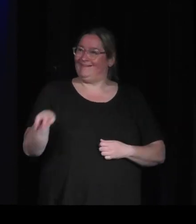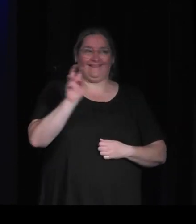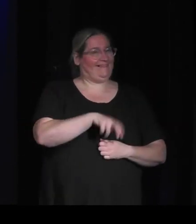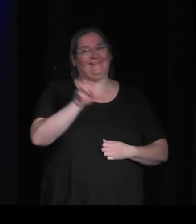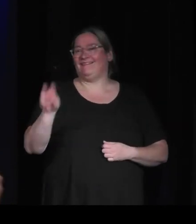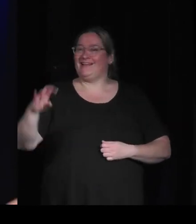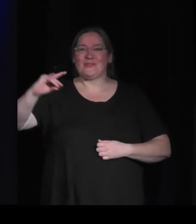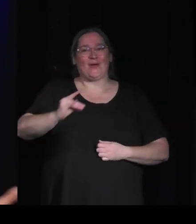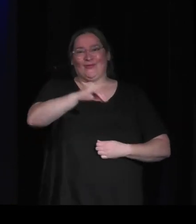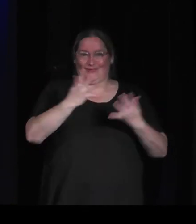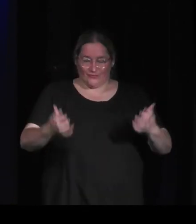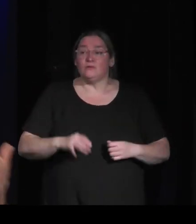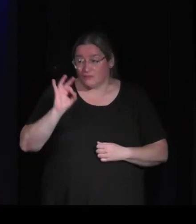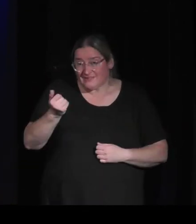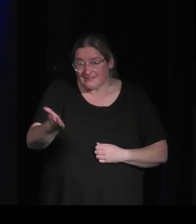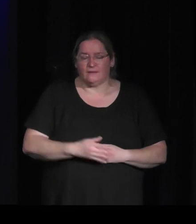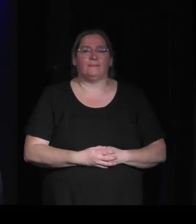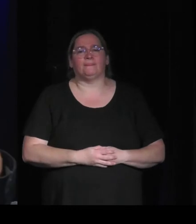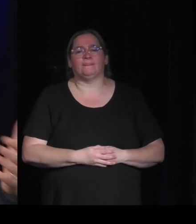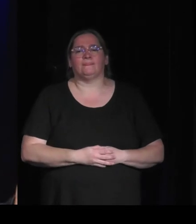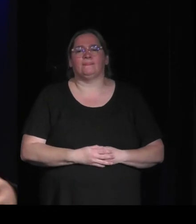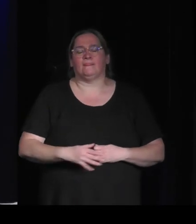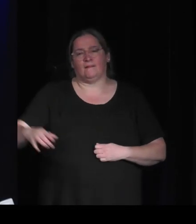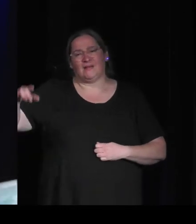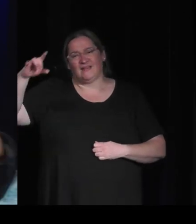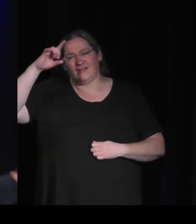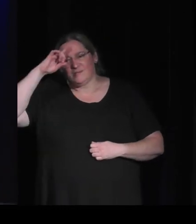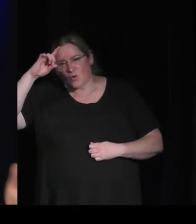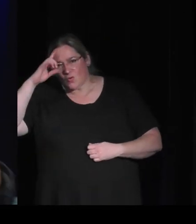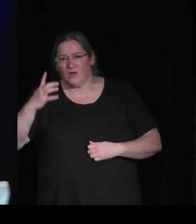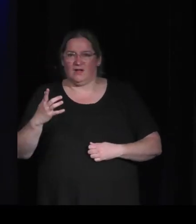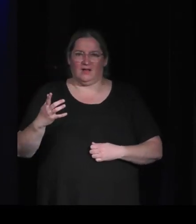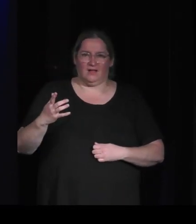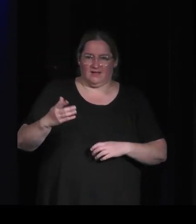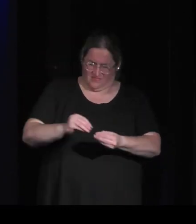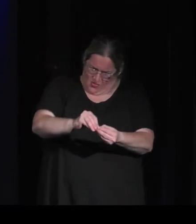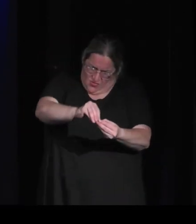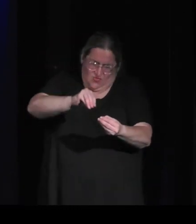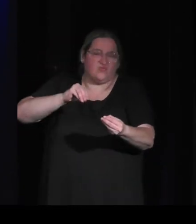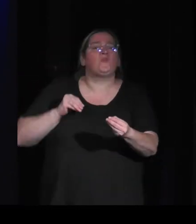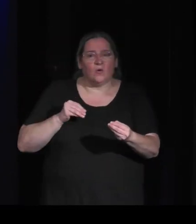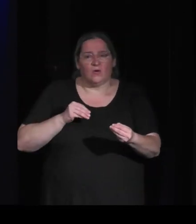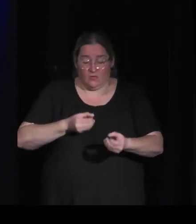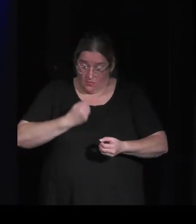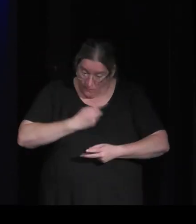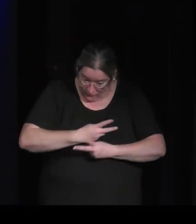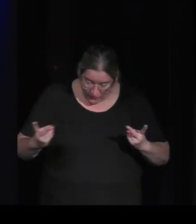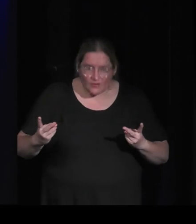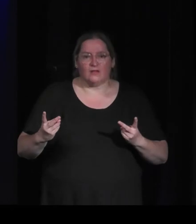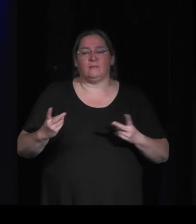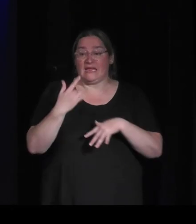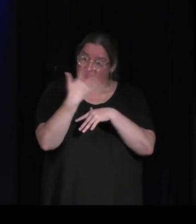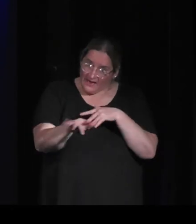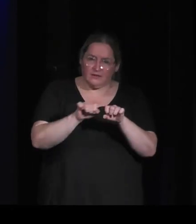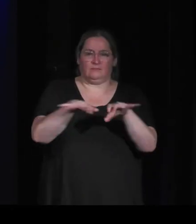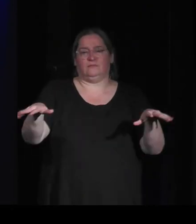voilà ils ont envie mais pour répondre à votre question pourquoi il y eu des révélations un reveal aussitôt que le jeu arrive aussi tard je vais le dire parce que ça intéresse forcément